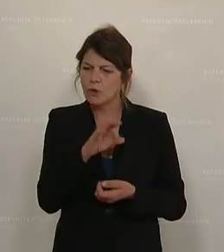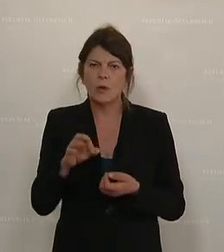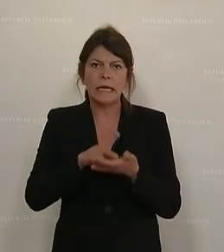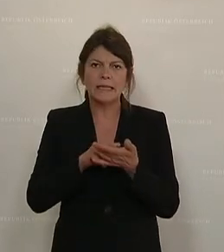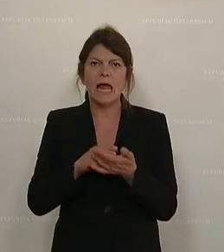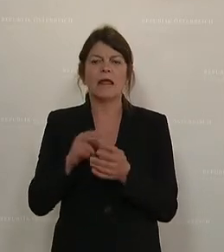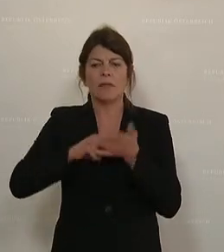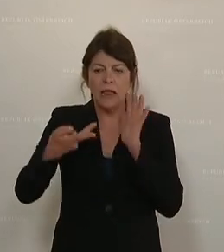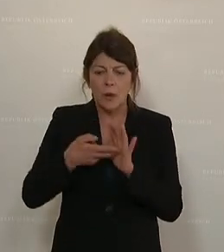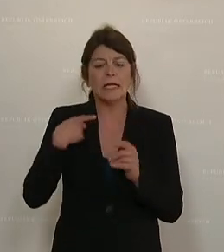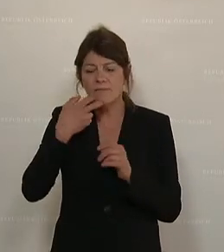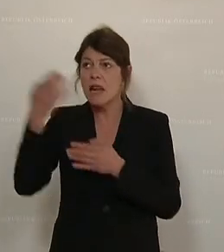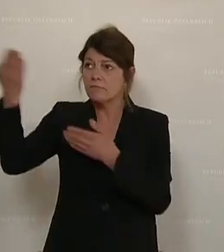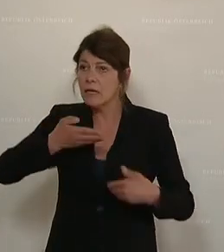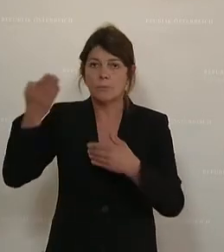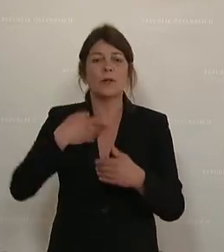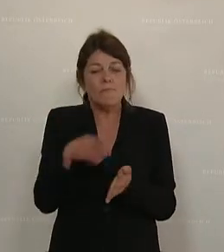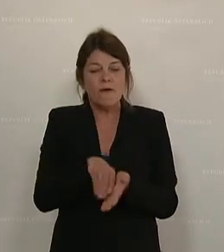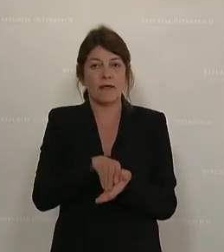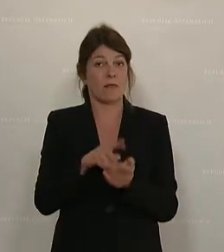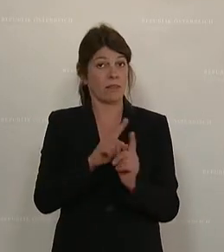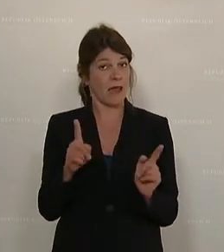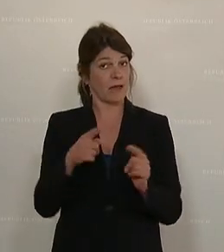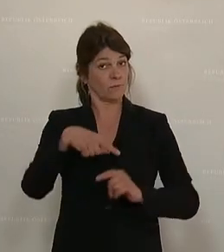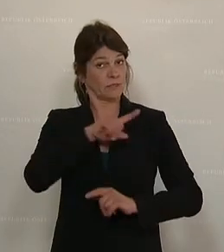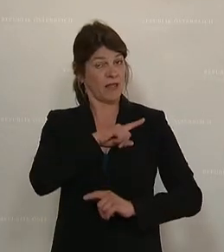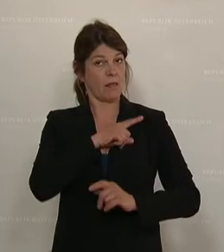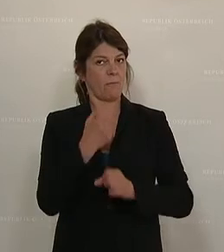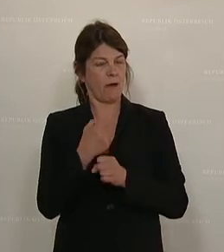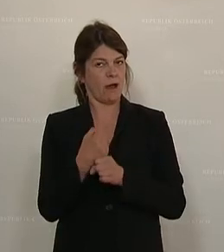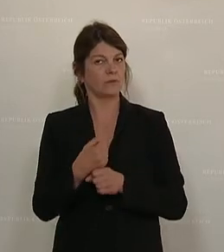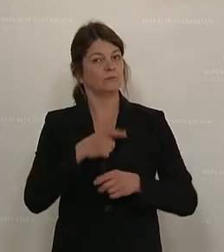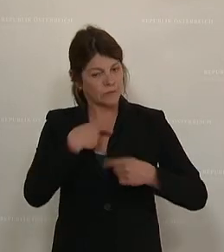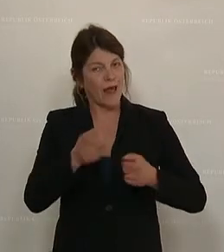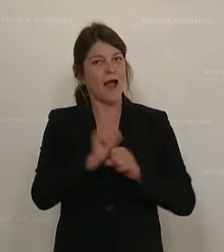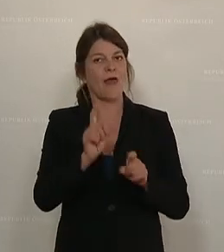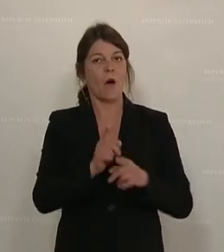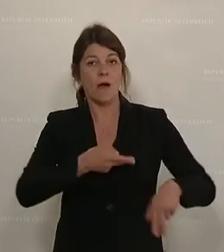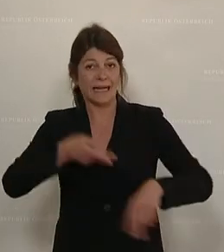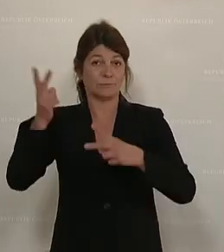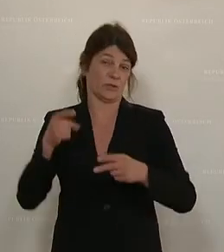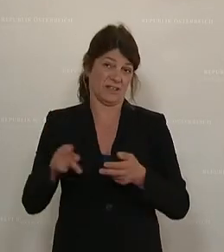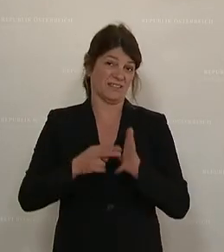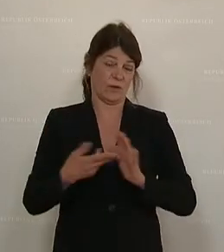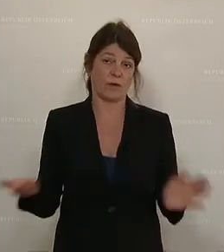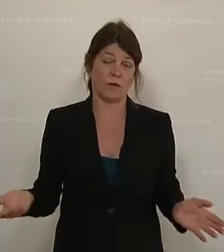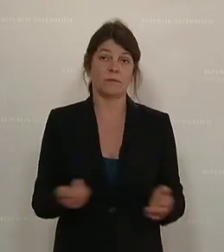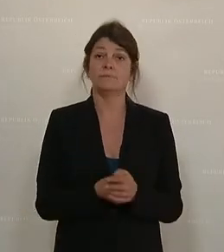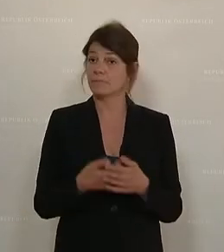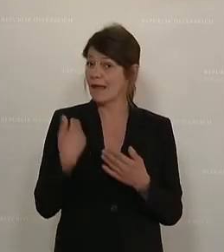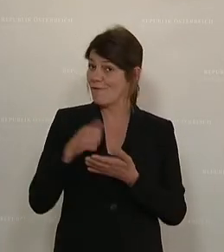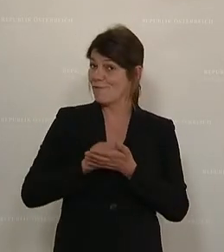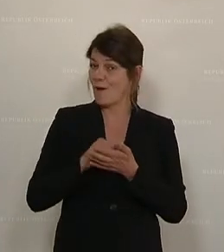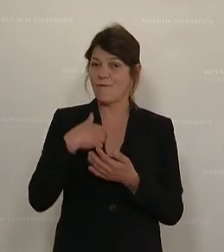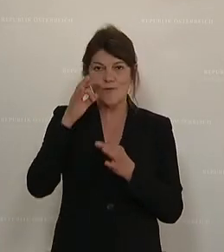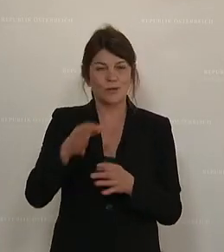importieren und konsumieren, sondern dass wir sie viel mehr produzieren und exportieren. Herr Staatssekretär, ich freue mich schon sehr auf